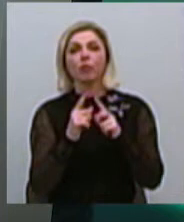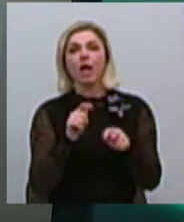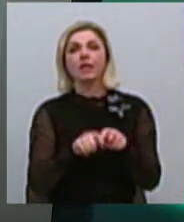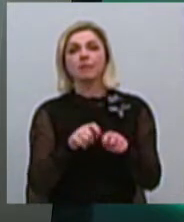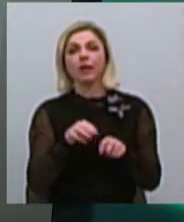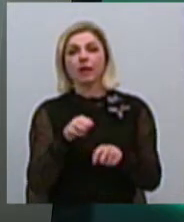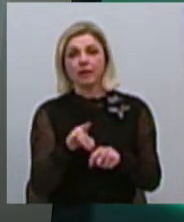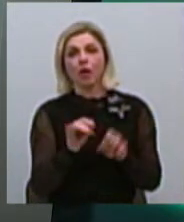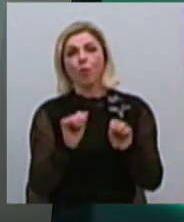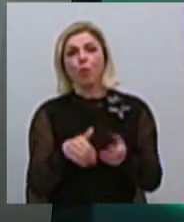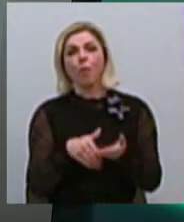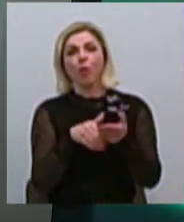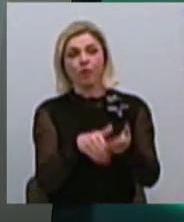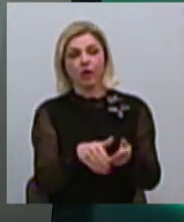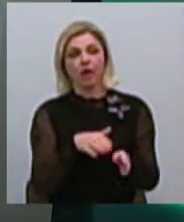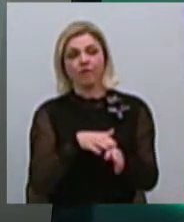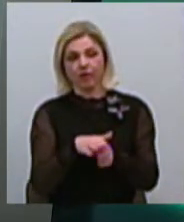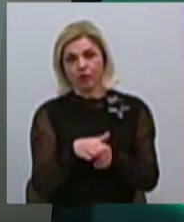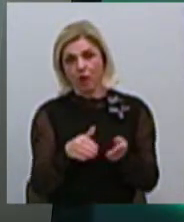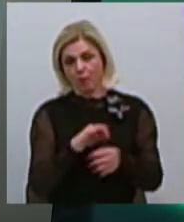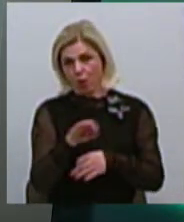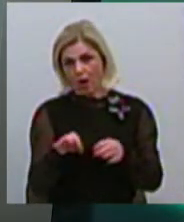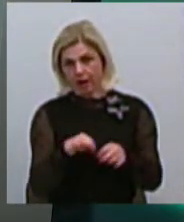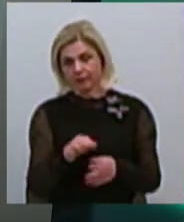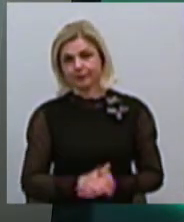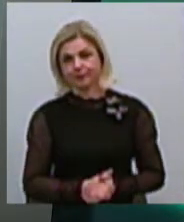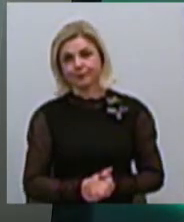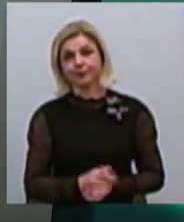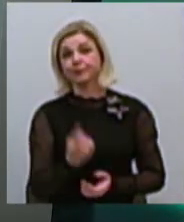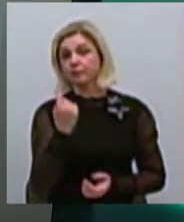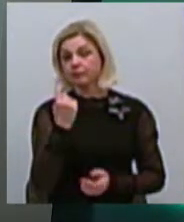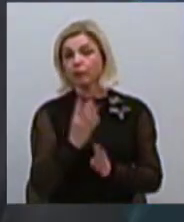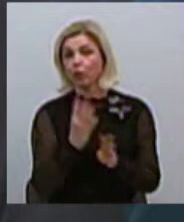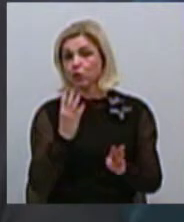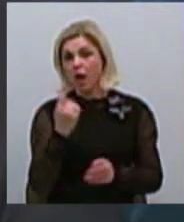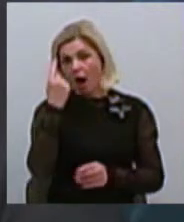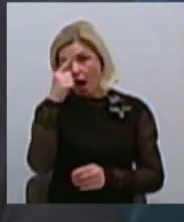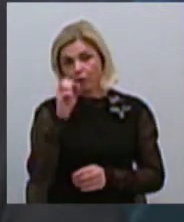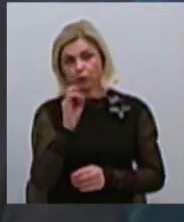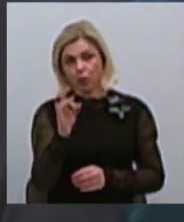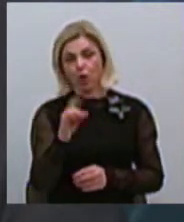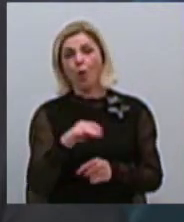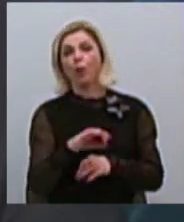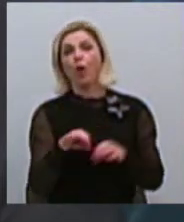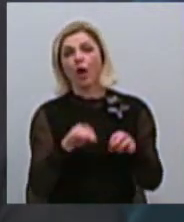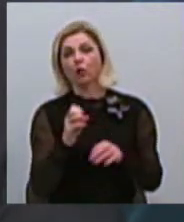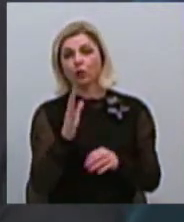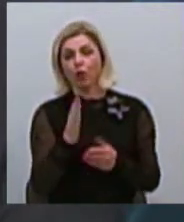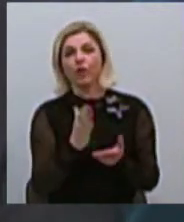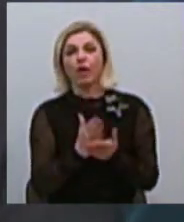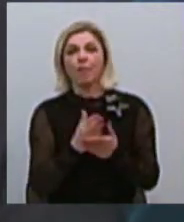можуть допомогти у реалізації проєктів? Ну, в першу чергу, автори проєктів мають можливість